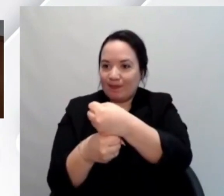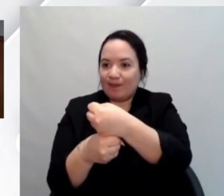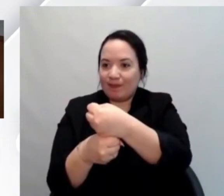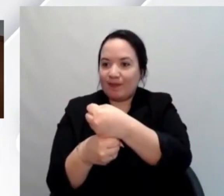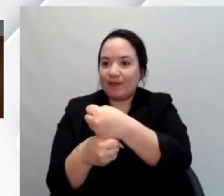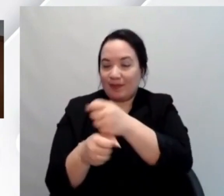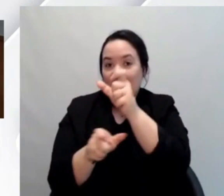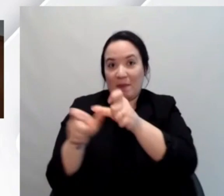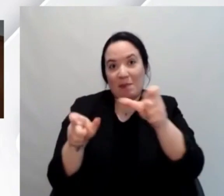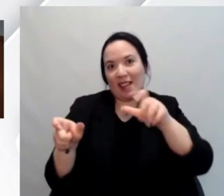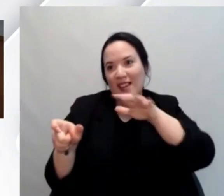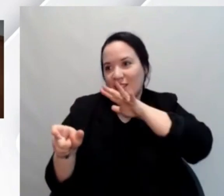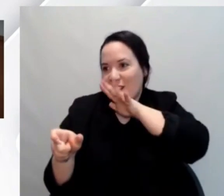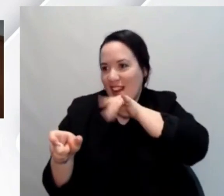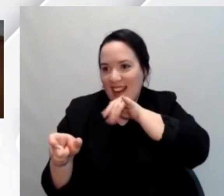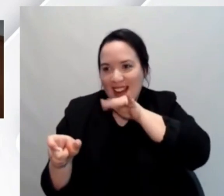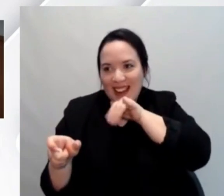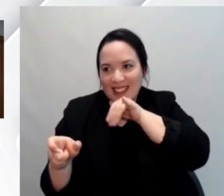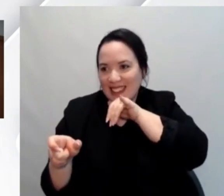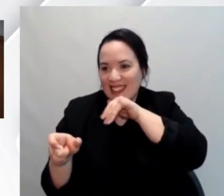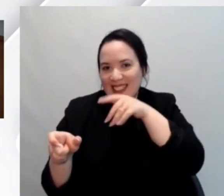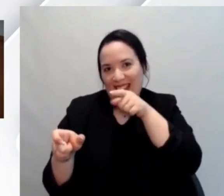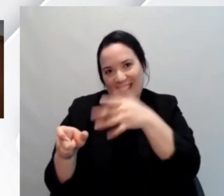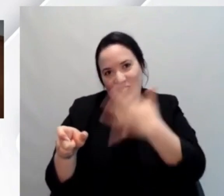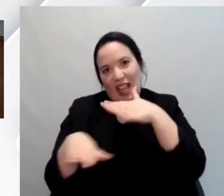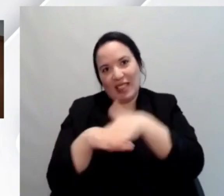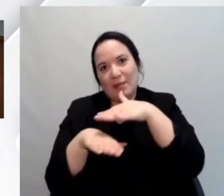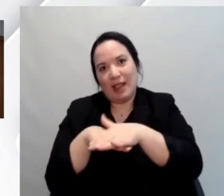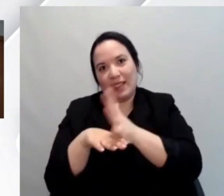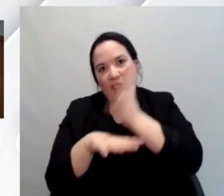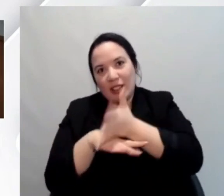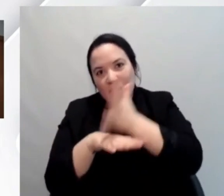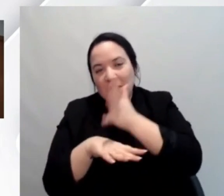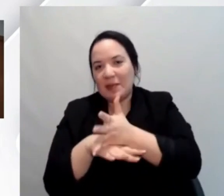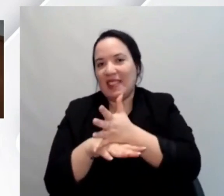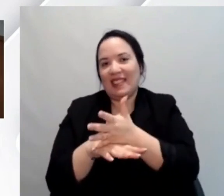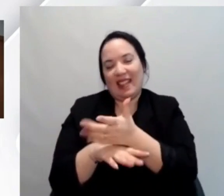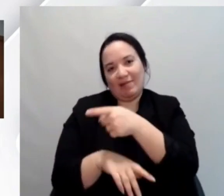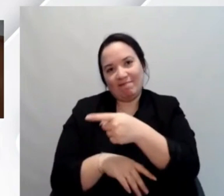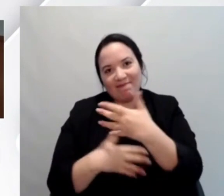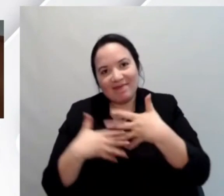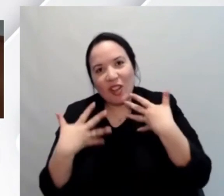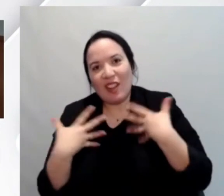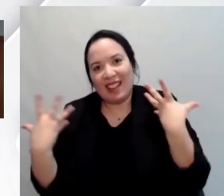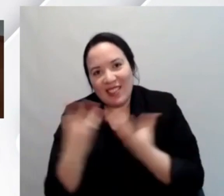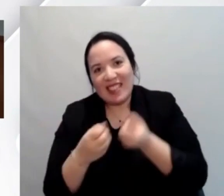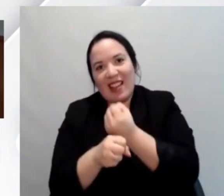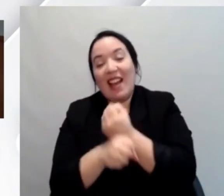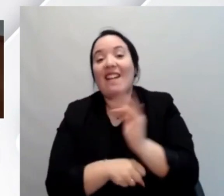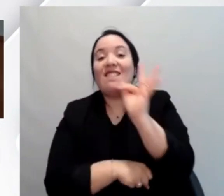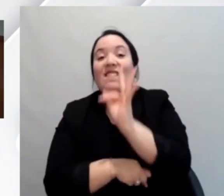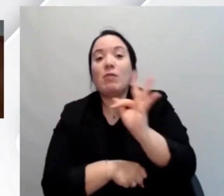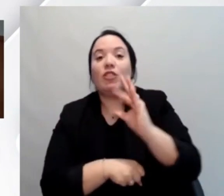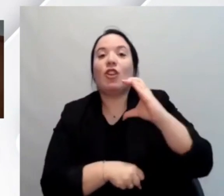persone più anziane in termini di accessibilità con cui ho sempre il piacere di lavorare, Fabrizio Caccavello, che è il